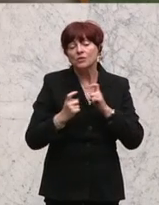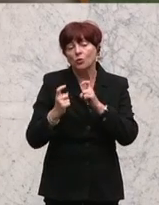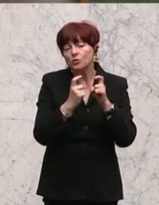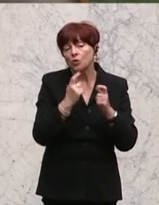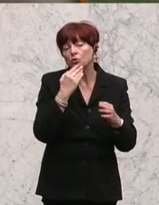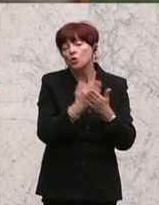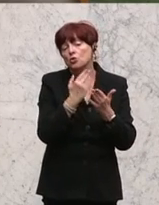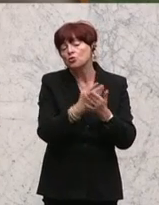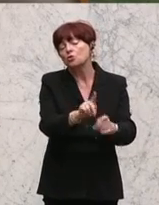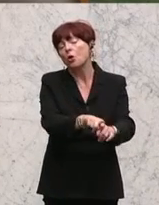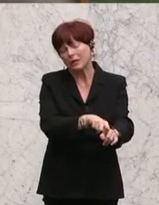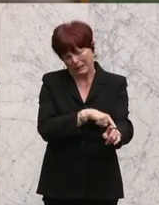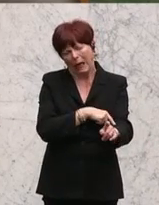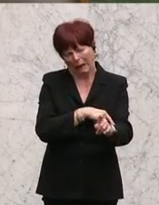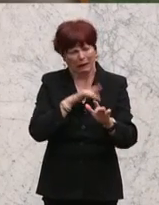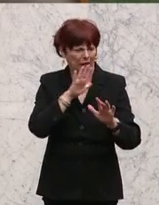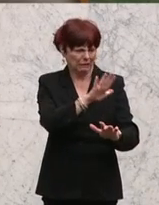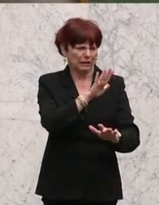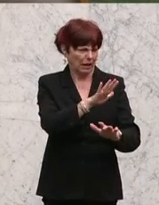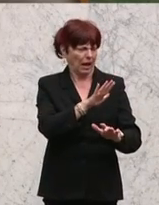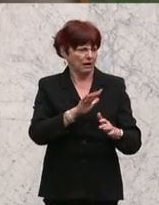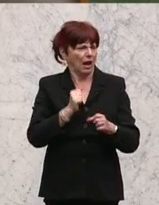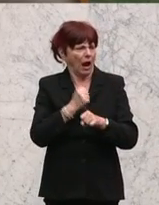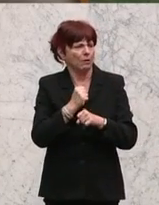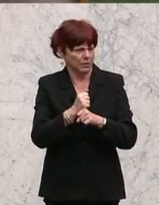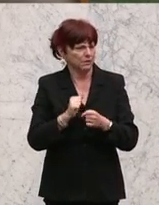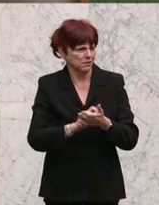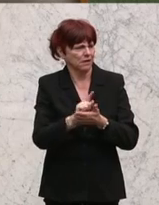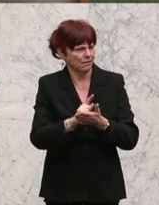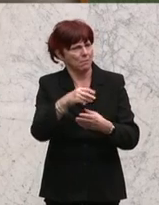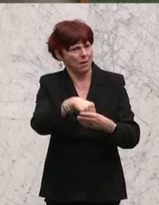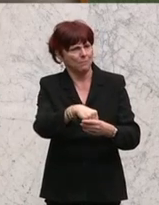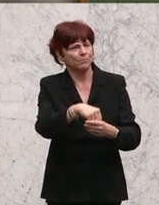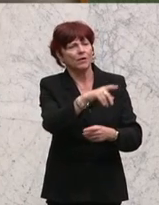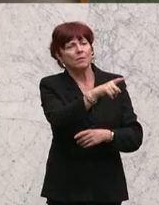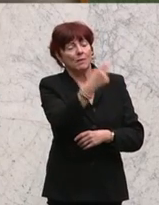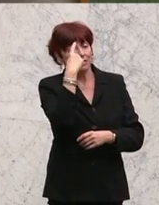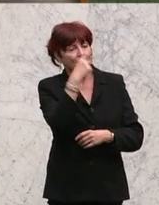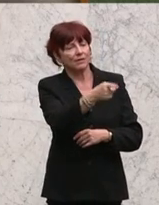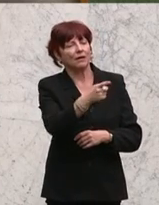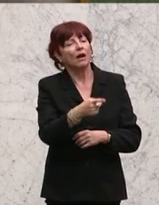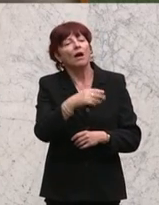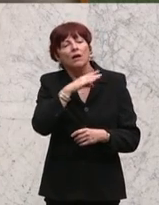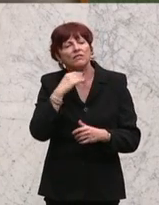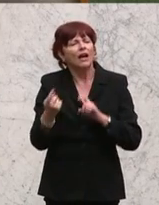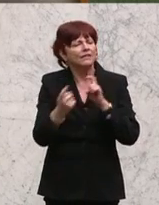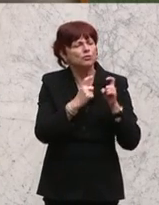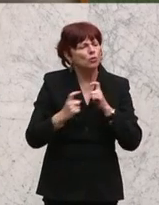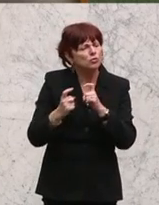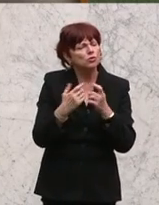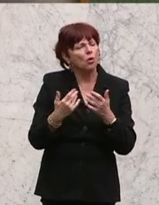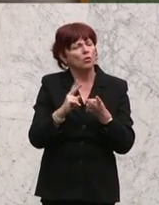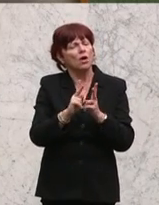wesentliche Auskunft darüber, wie viel Einkommen zur Verfügung steht, um den Ruhestand zu bewältigen. Das